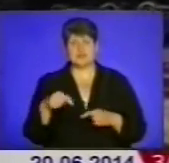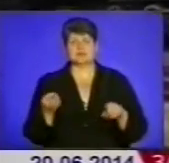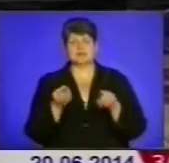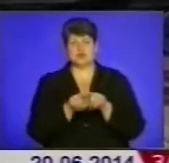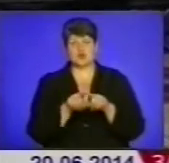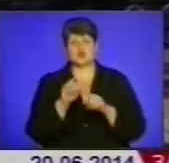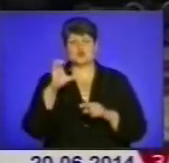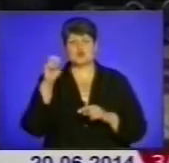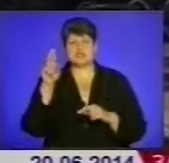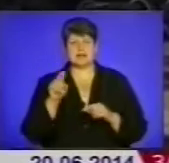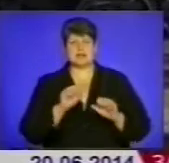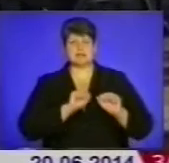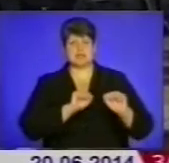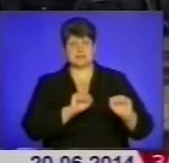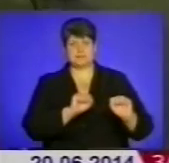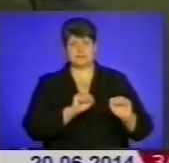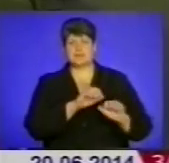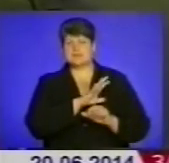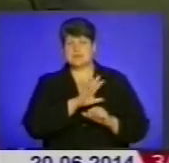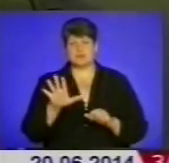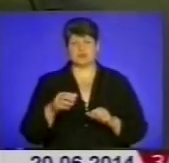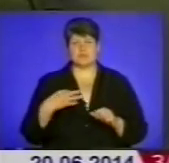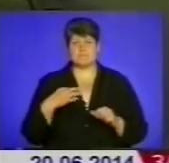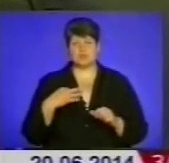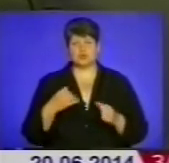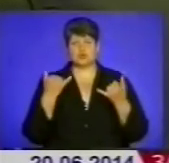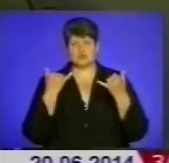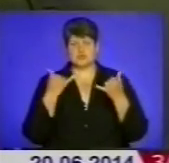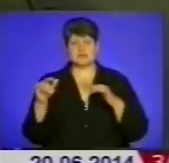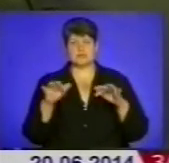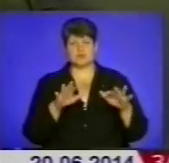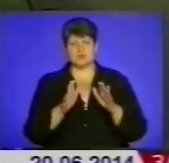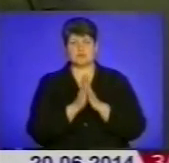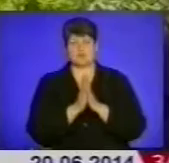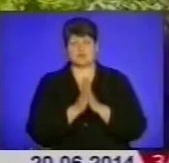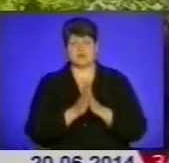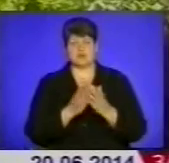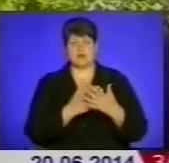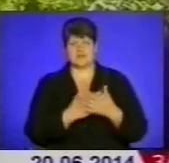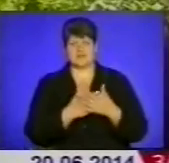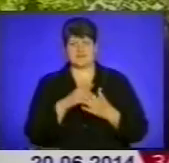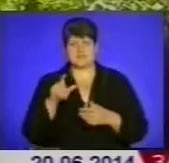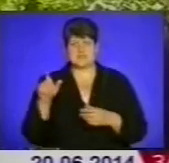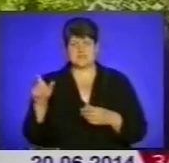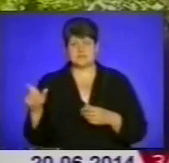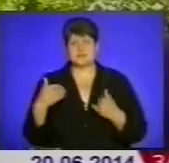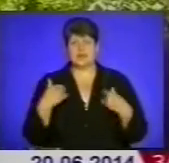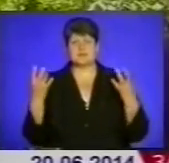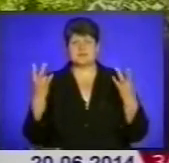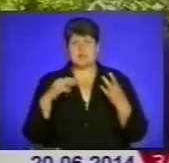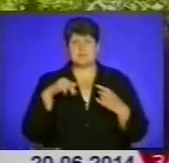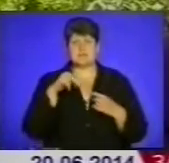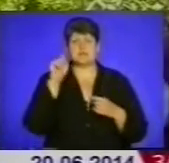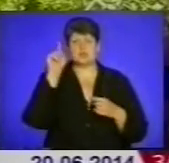соціальним захистом. Не бути байдужим до сучасних подій закликають активісти. Нам треба йти туди,